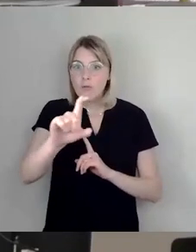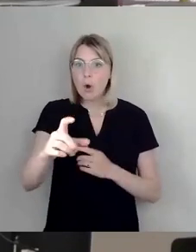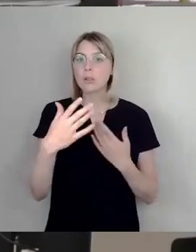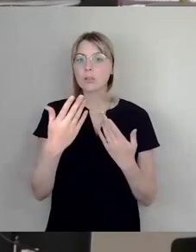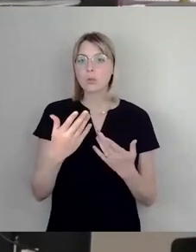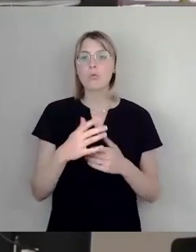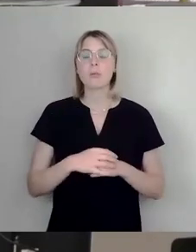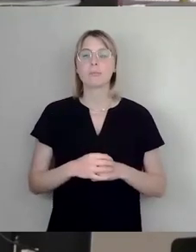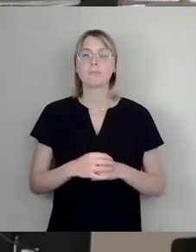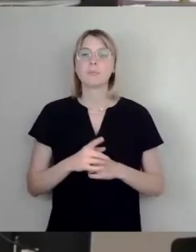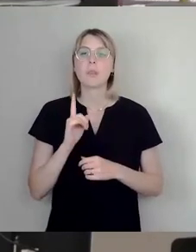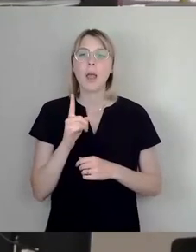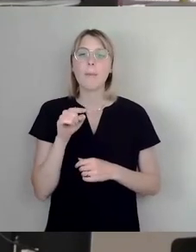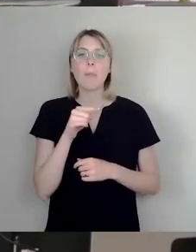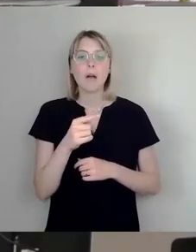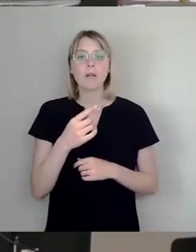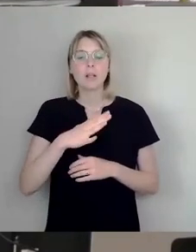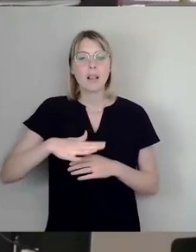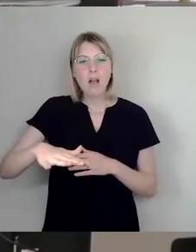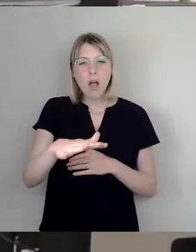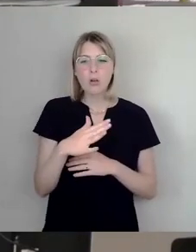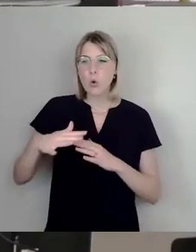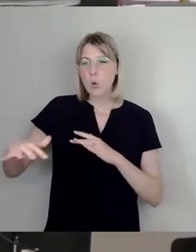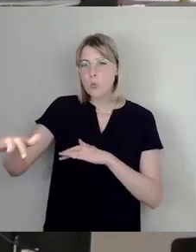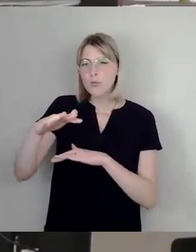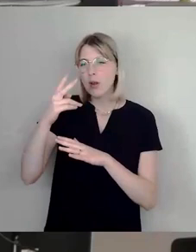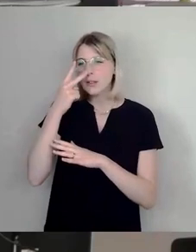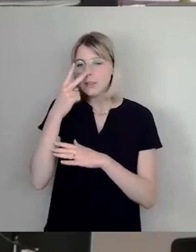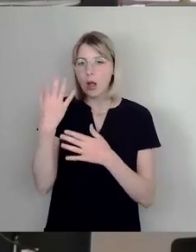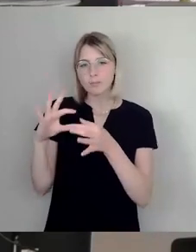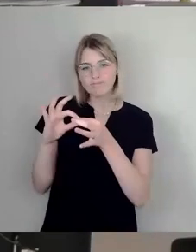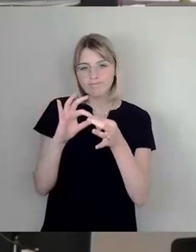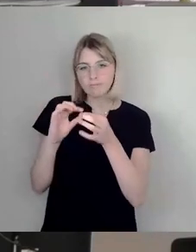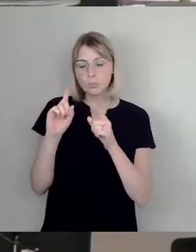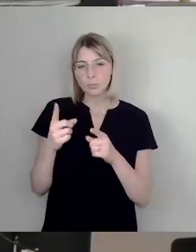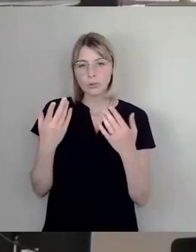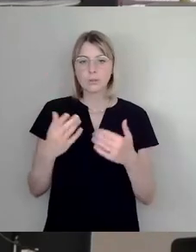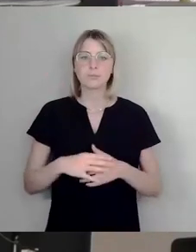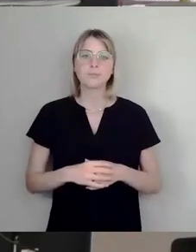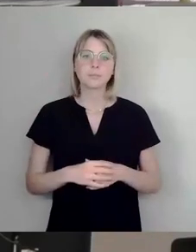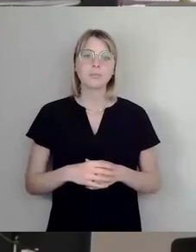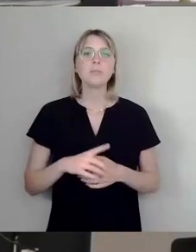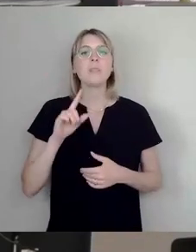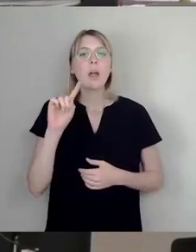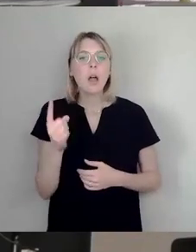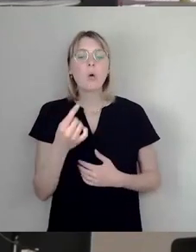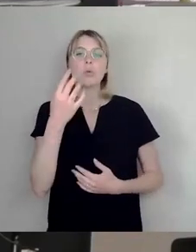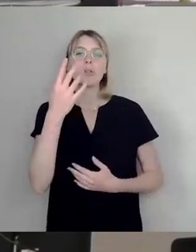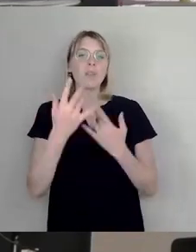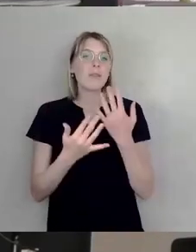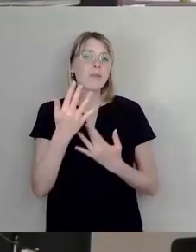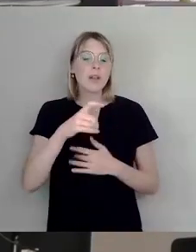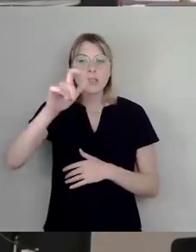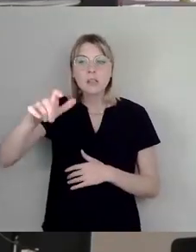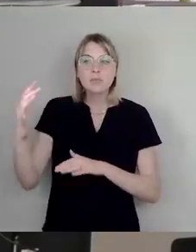je nach Lage und Umfeld. Weil dann sind dann auch die Zeiten und auch die Anzahl der Menschen, die bei diesen Veranstaltungen sich